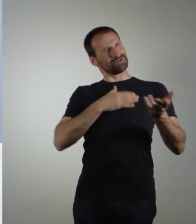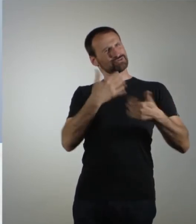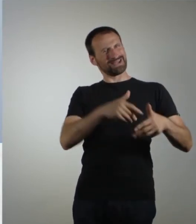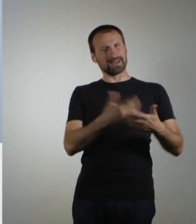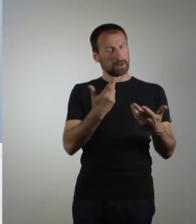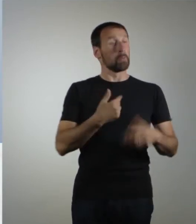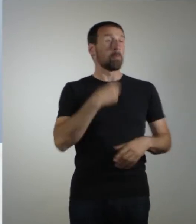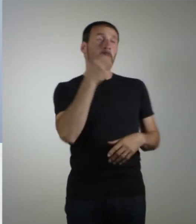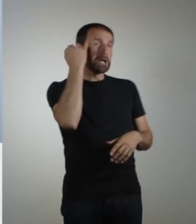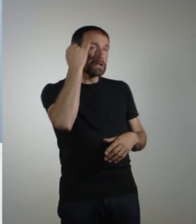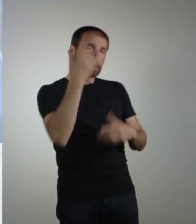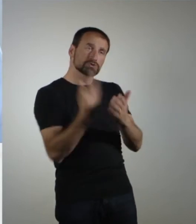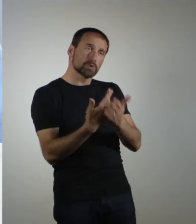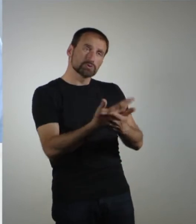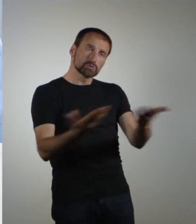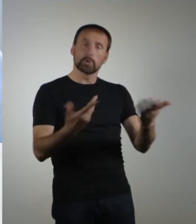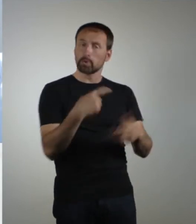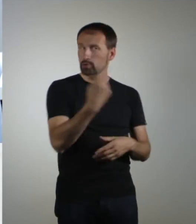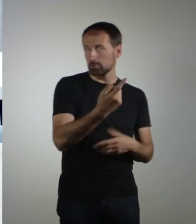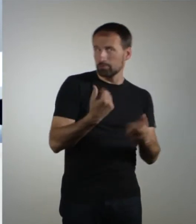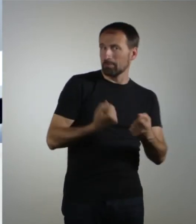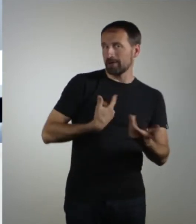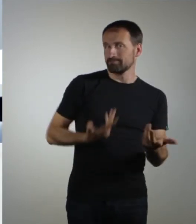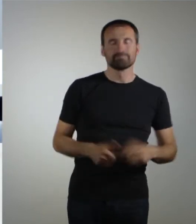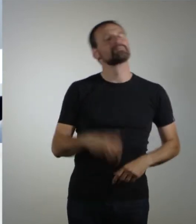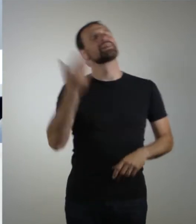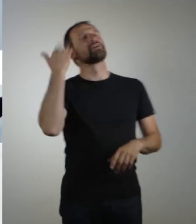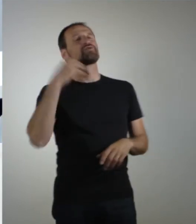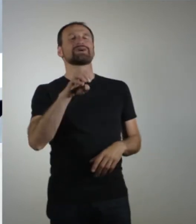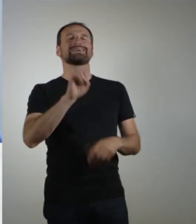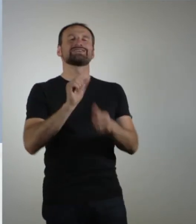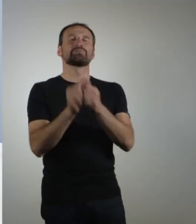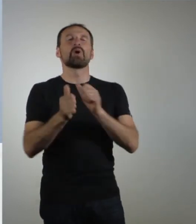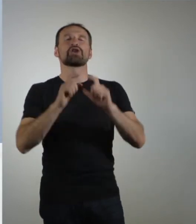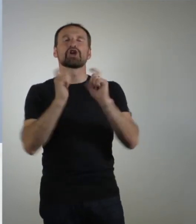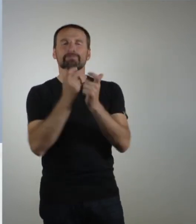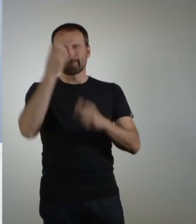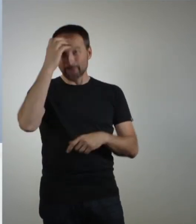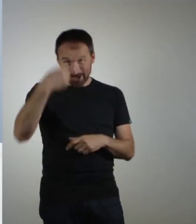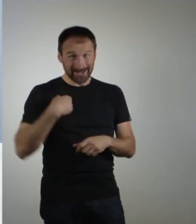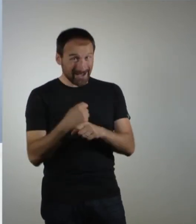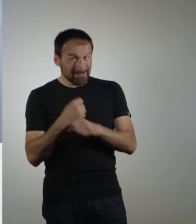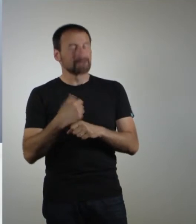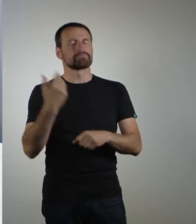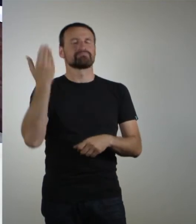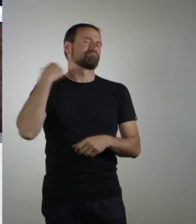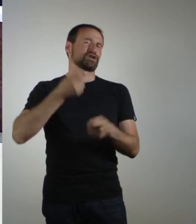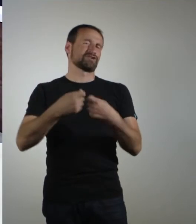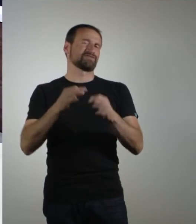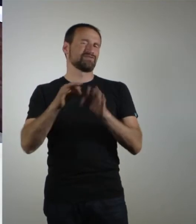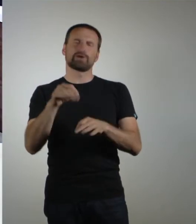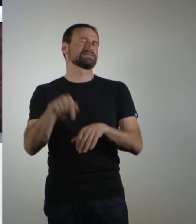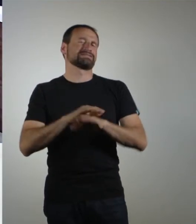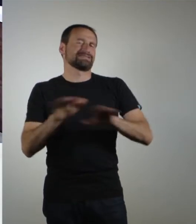war früher halt auch im E-Sport Club München tätig. Und jetzt mittlerweile, nachdem ich nicht mehr da Geschäftsführer bin, haben wir halt gesagt, wir machen eine eigene Idee, eine eigene Agentur. E